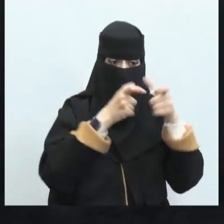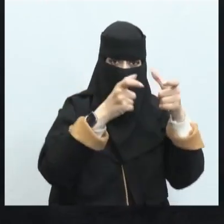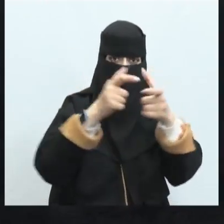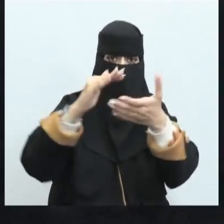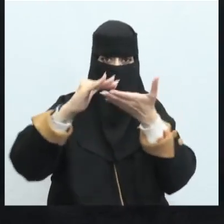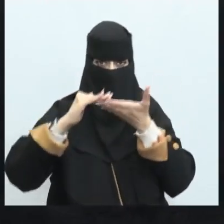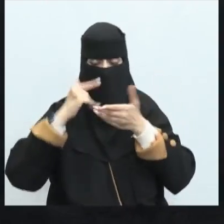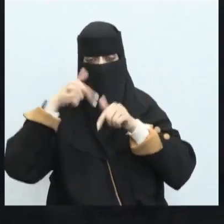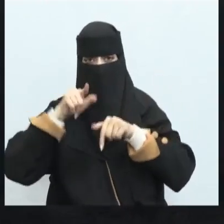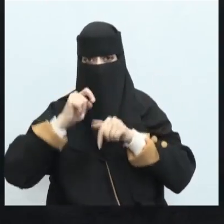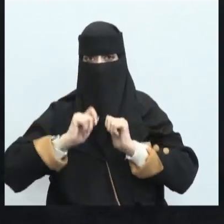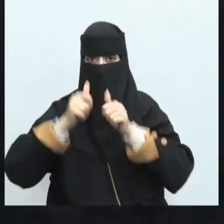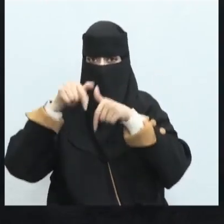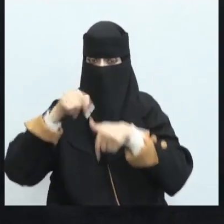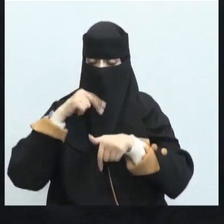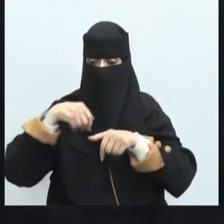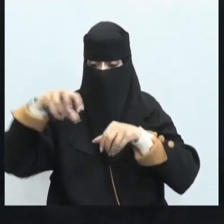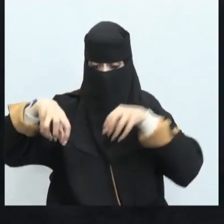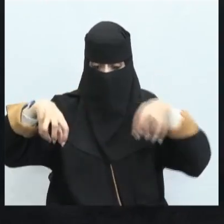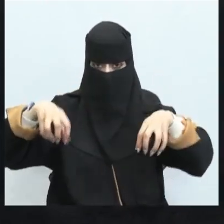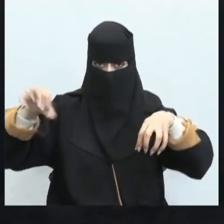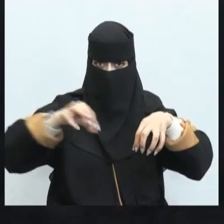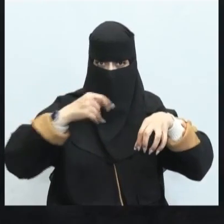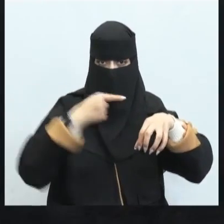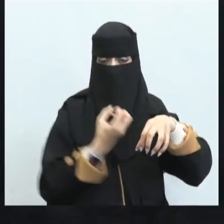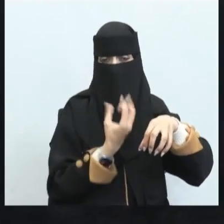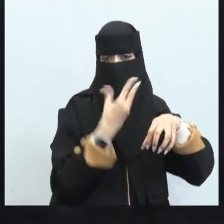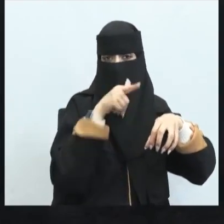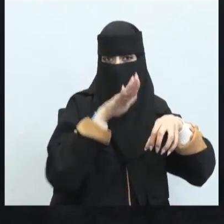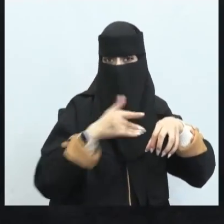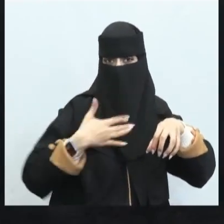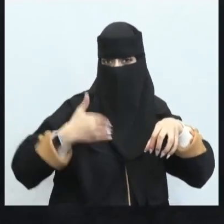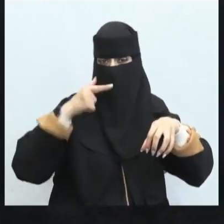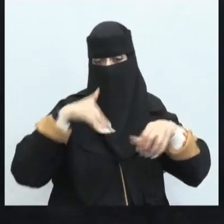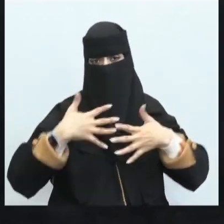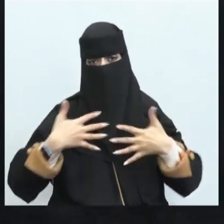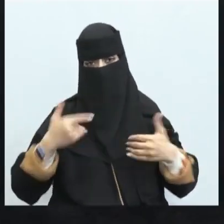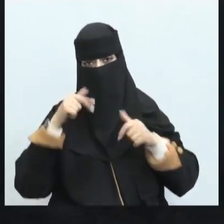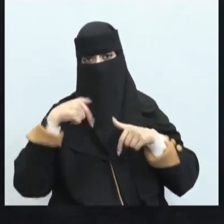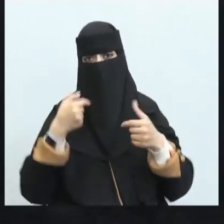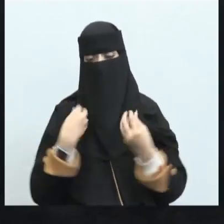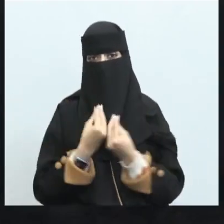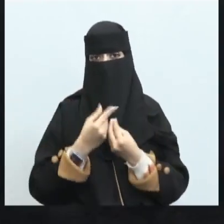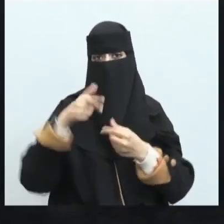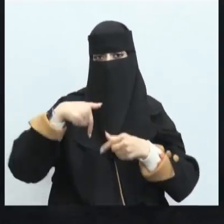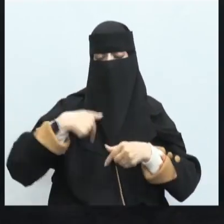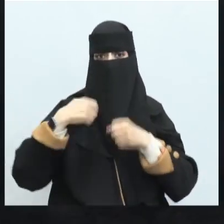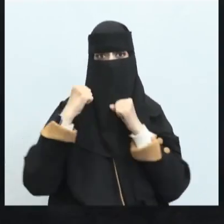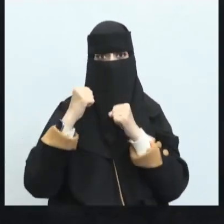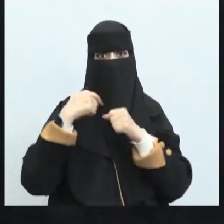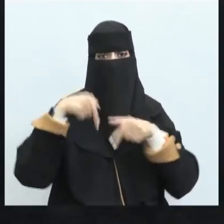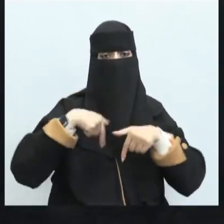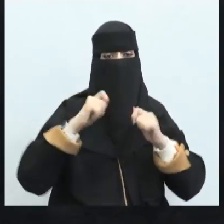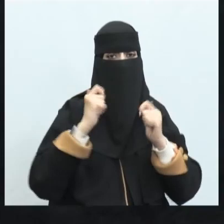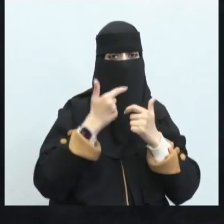وتستطيع أيضا نستطيع حمايتنا فإذا جاورنا فهم لهم ربيع لهم يعني أننا سعيشون في رغد من العيش ونستطيع أحد أن يهجم عليهم لدرجة على